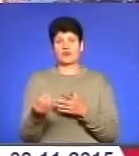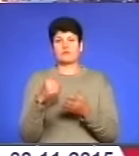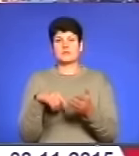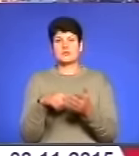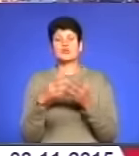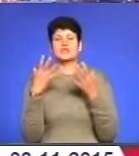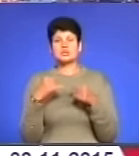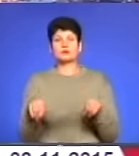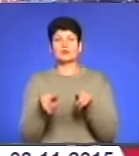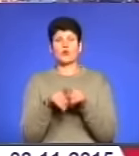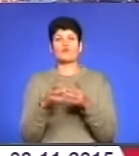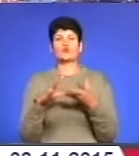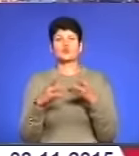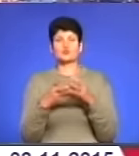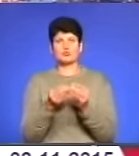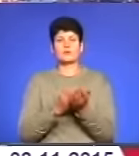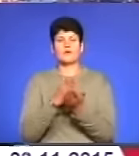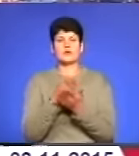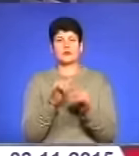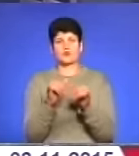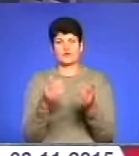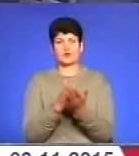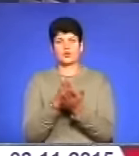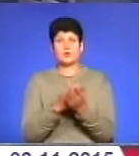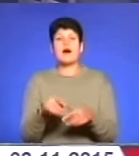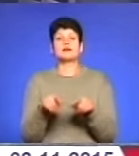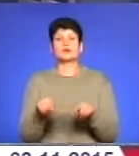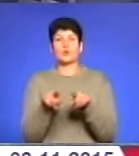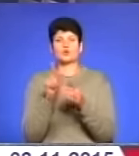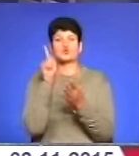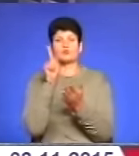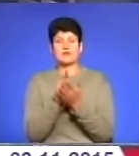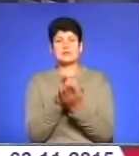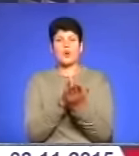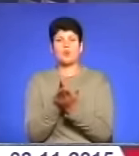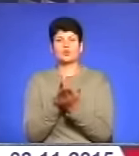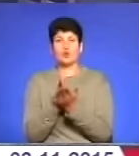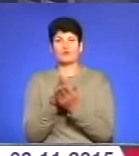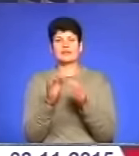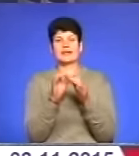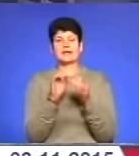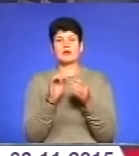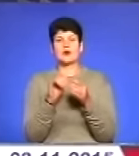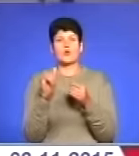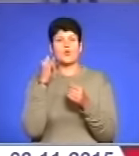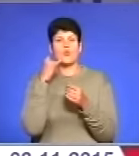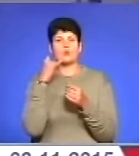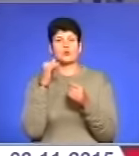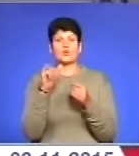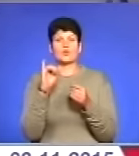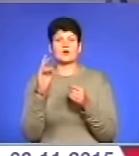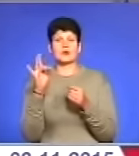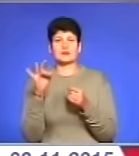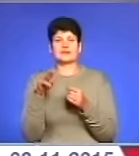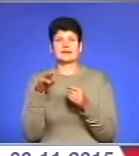ще також суму спрямував на розвиток інфраструктури. А також зобов'язуються обслуговувати лінії «Укртелекому», що розміщені